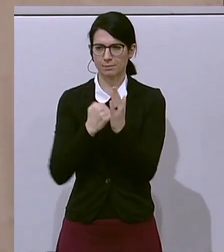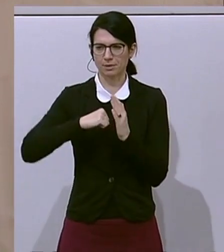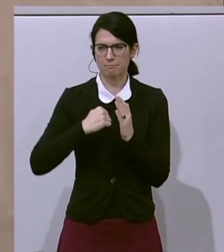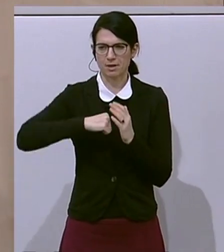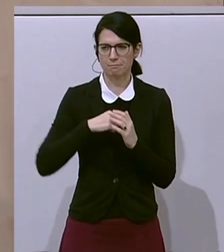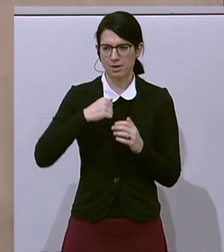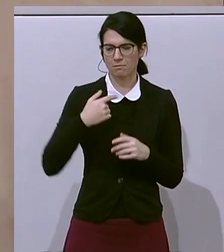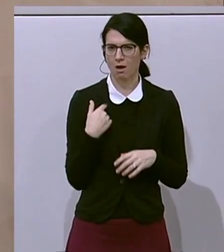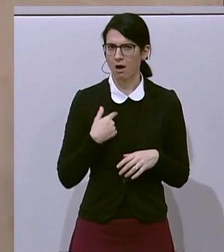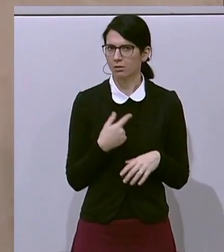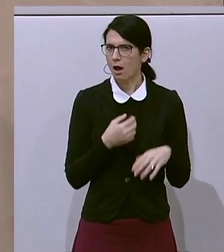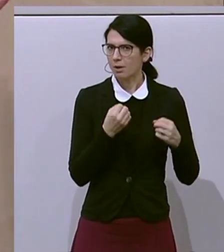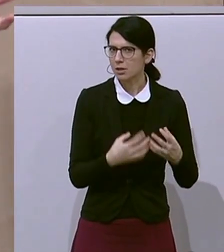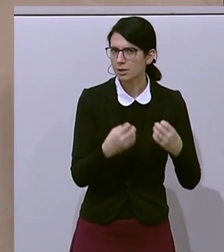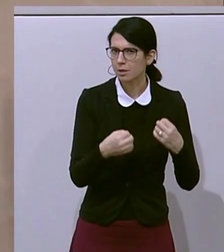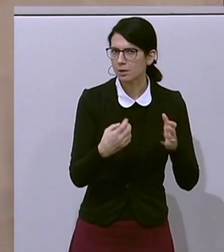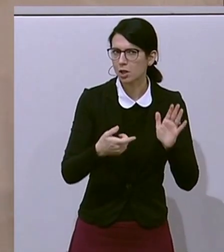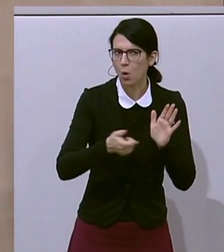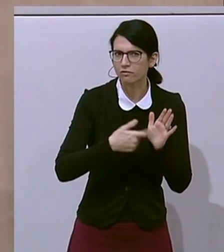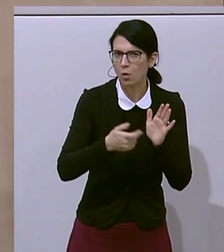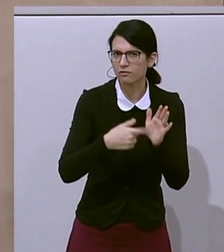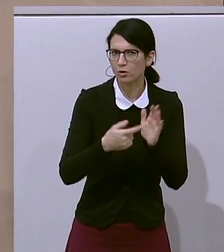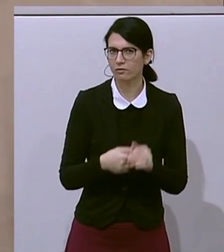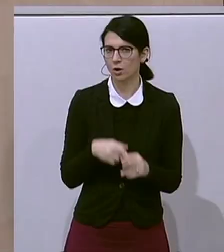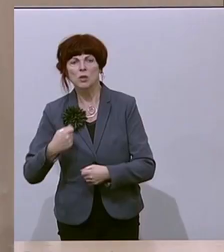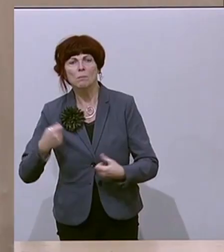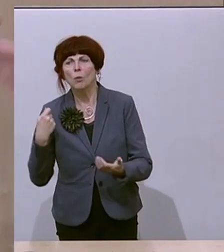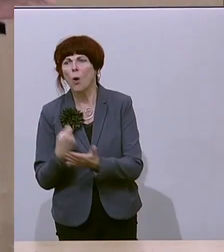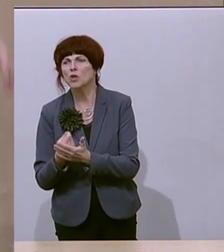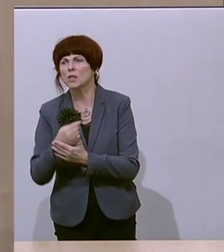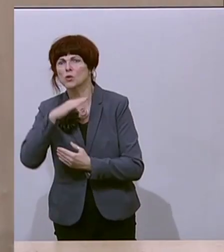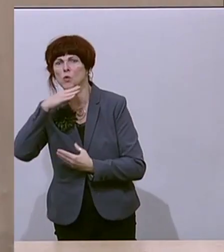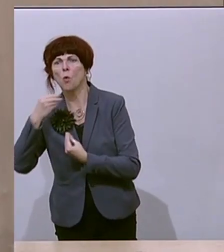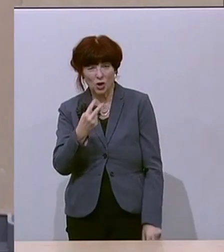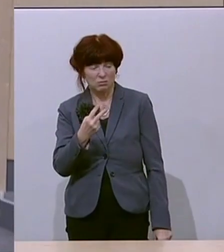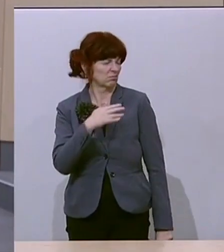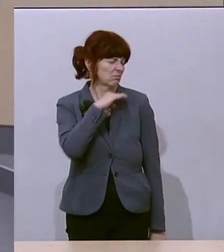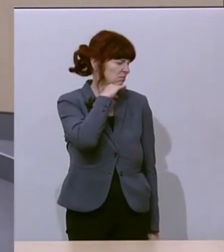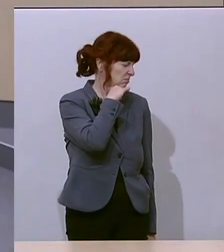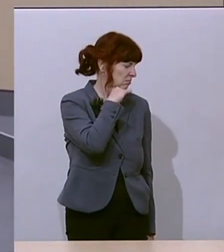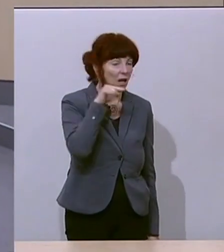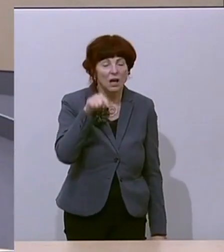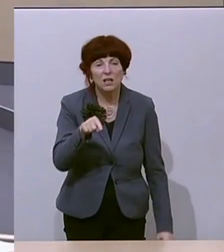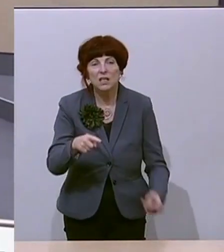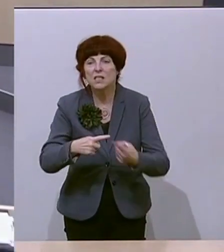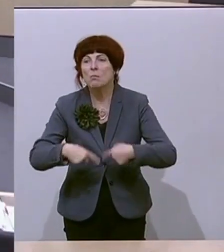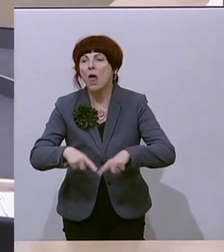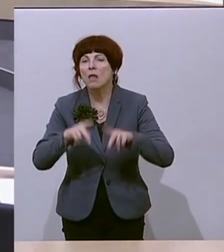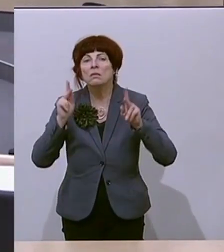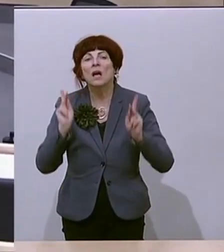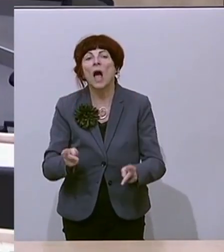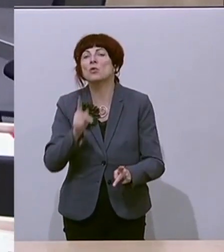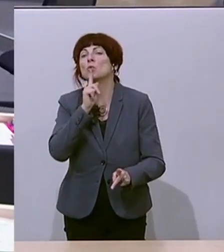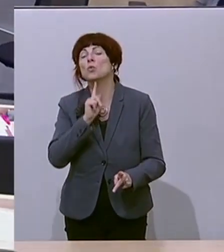gewisse Häufung, dass dem Staat Geld gefladert werden soll Dann fragt man sich, wird man nur was, wenn man wen